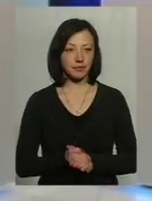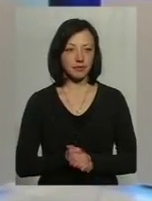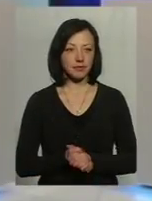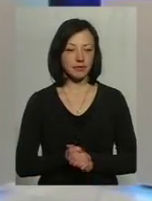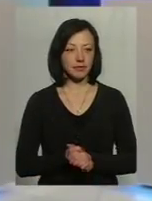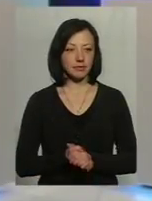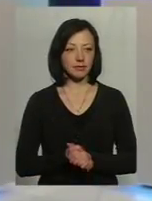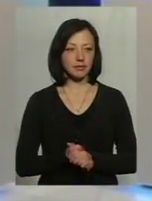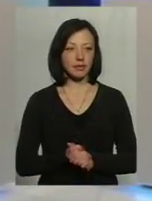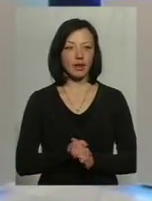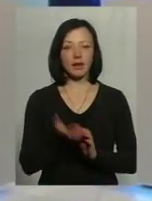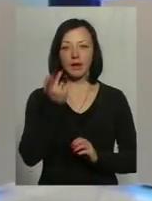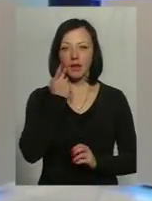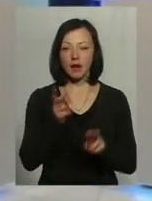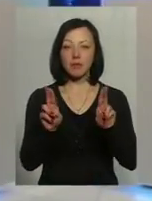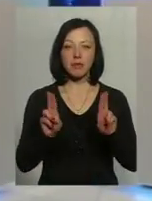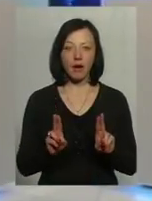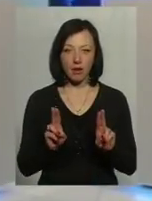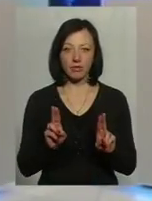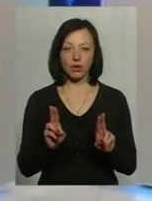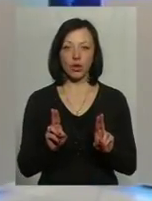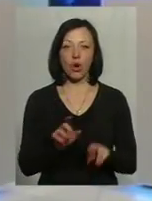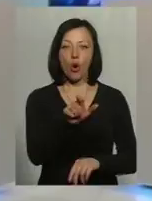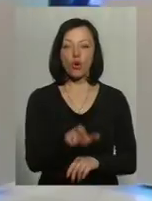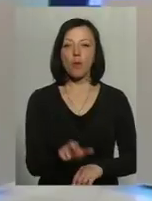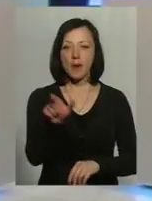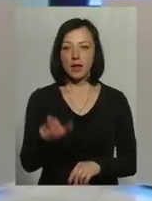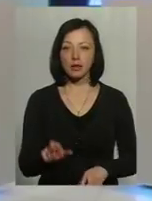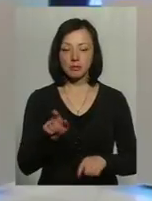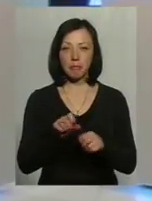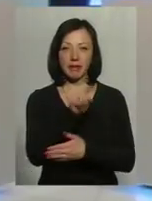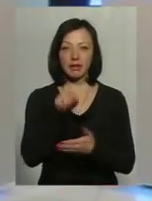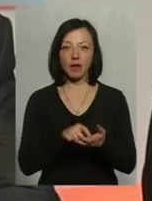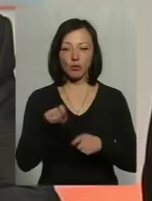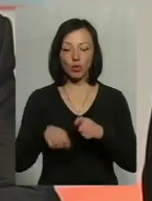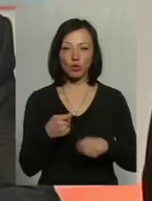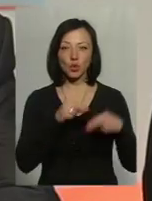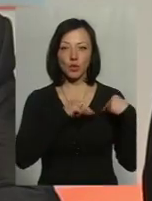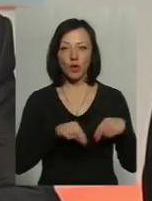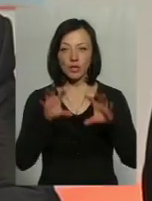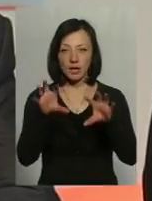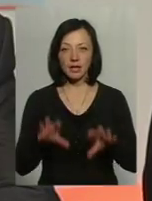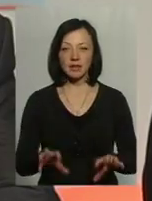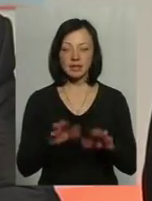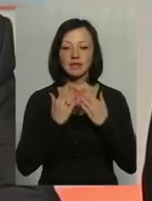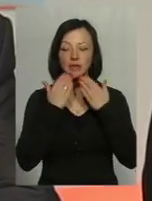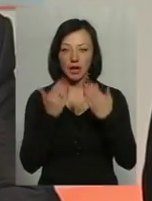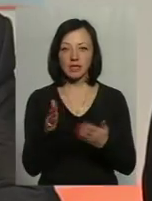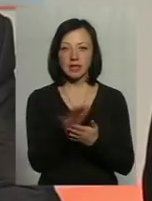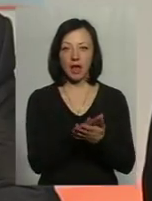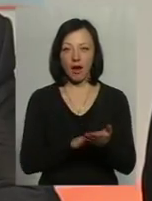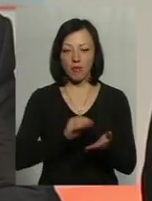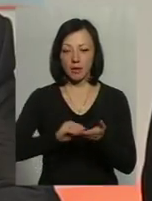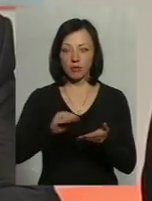Як правило, громадяни з питань порушення трудового законодавства звертаються з заявами в письмовому вигляді,